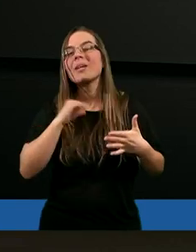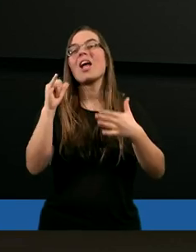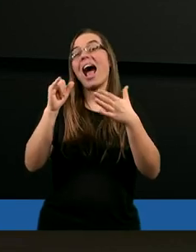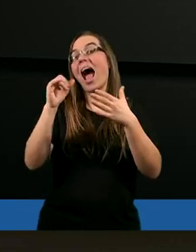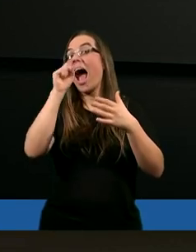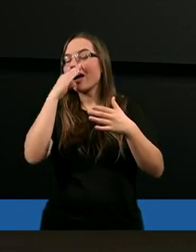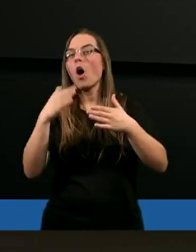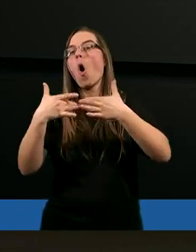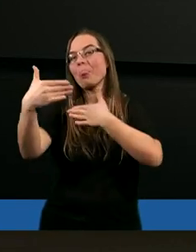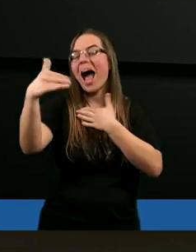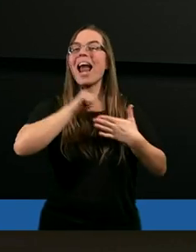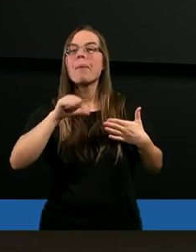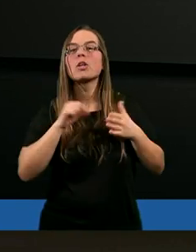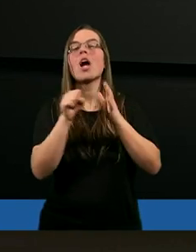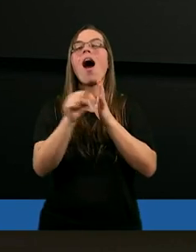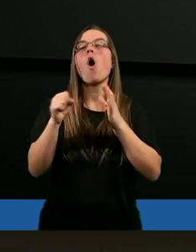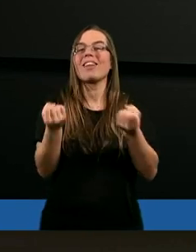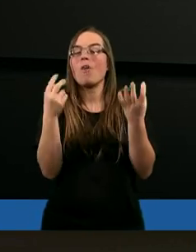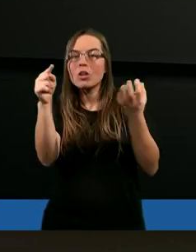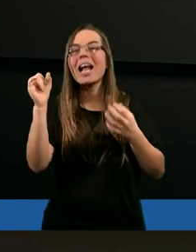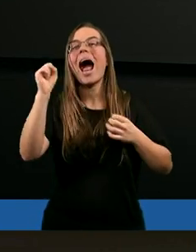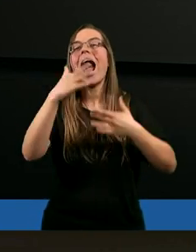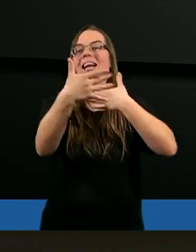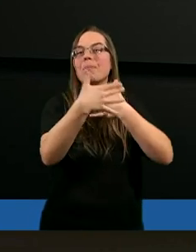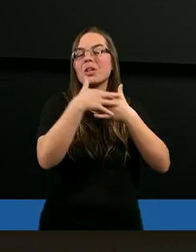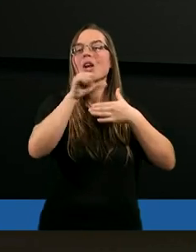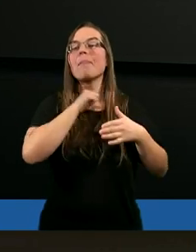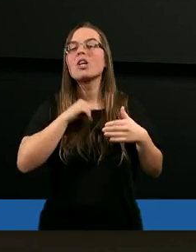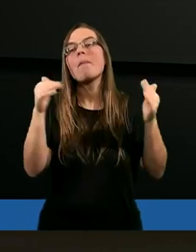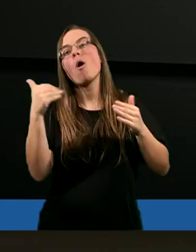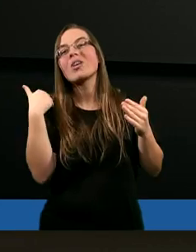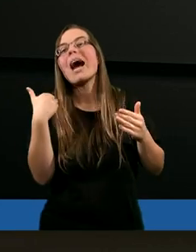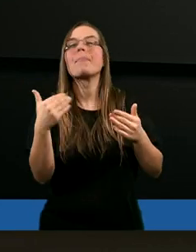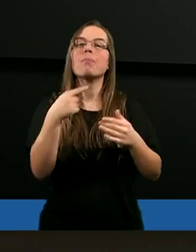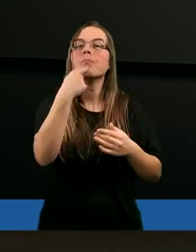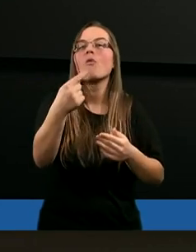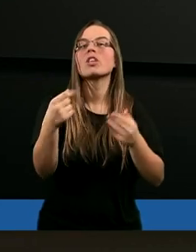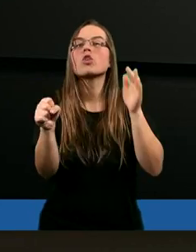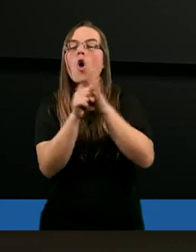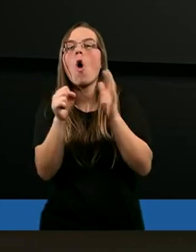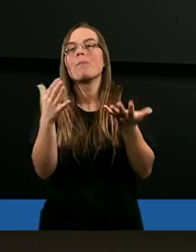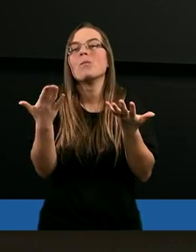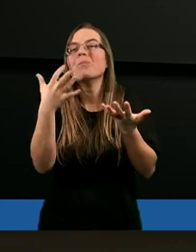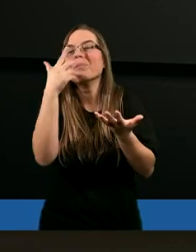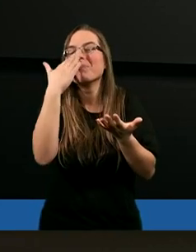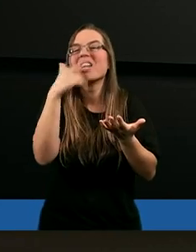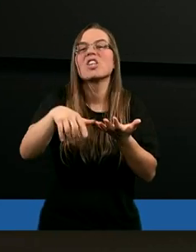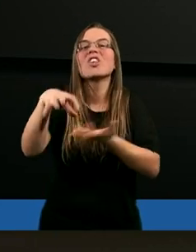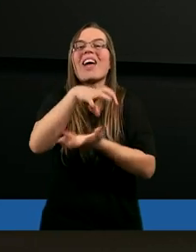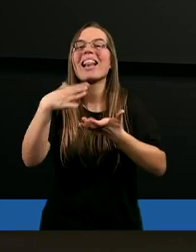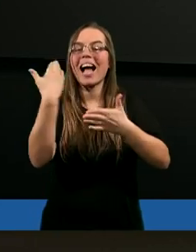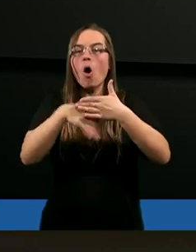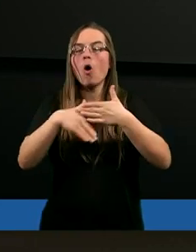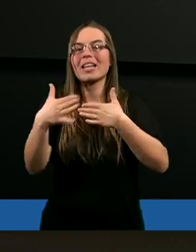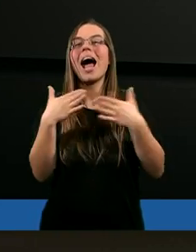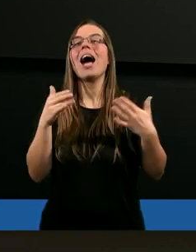oddalamy się od tego stworzenia, zbliżamy się, można by powiedzieć, do końca świata. Kiedy